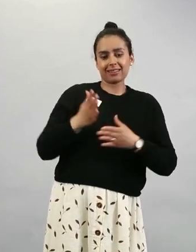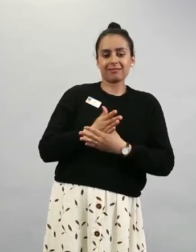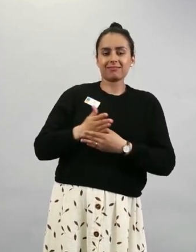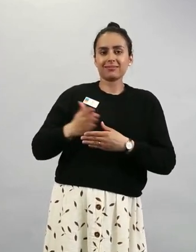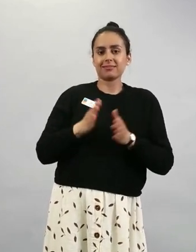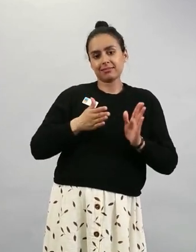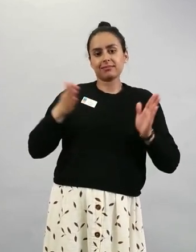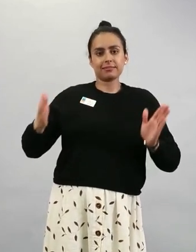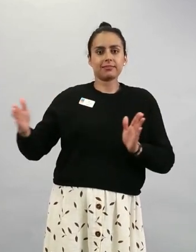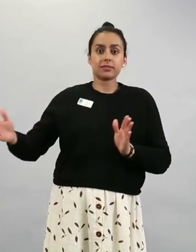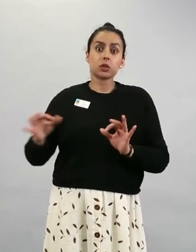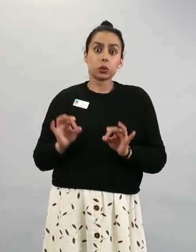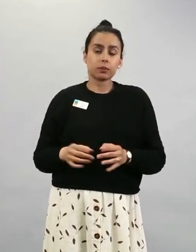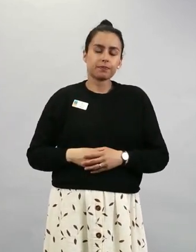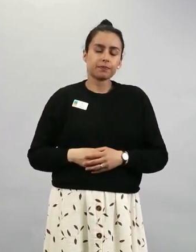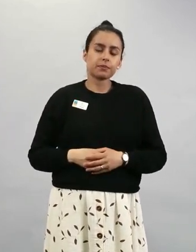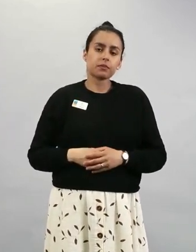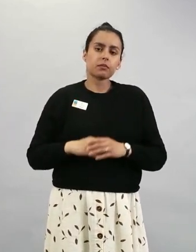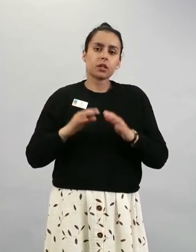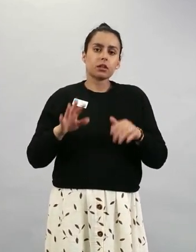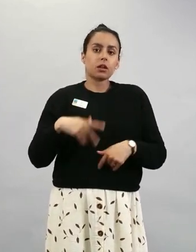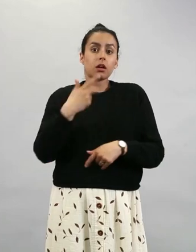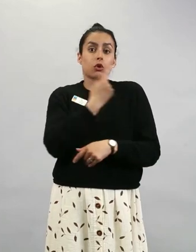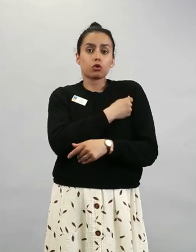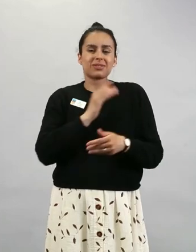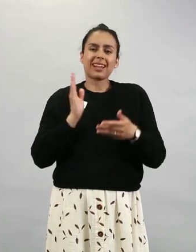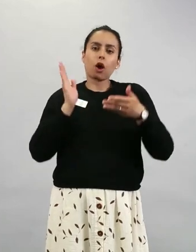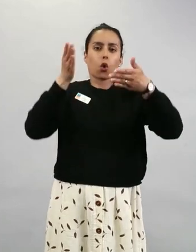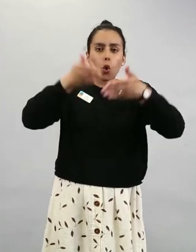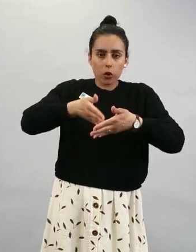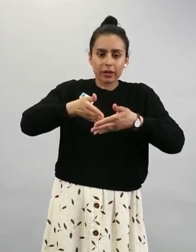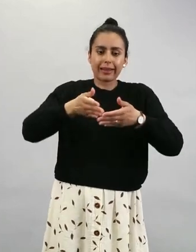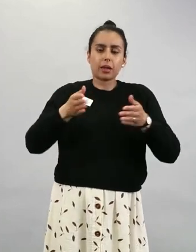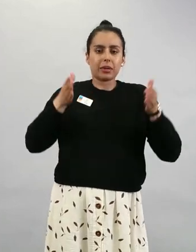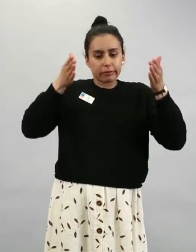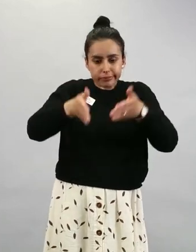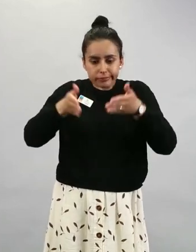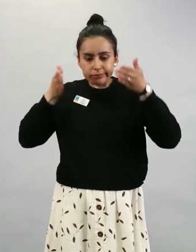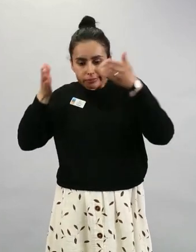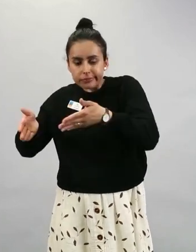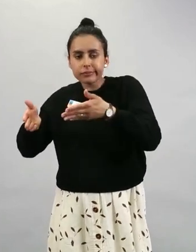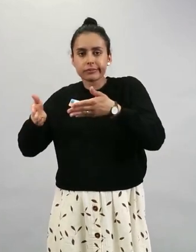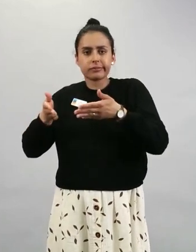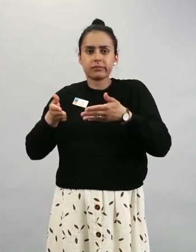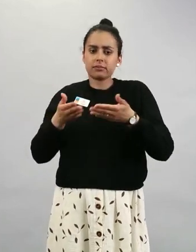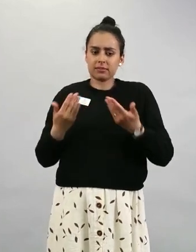kohdentamisella. Mitä tiedetään siitä tällä hetkellä? Millä periaatteella sitä mahdollisesti Suomessa tehdään?